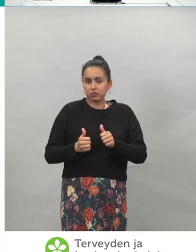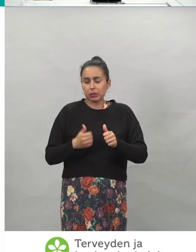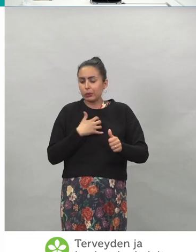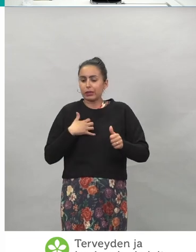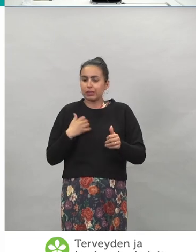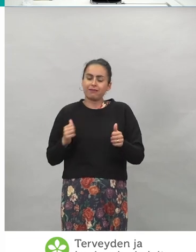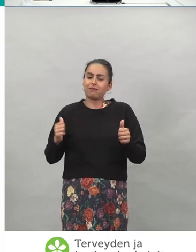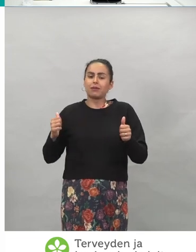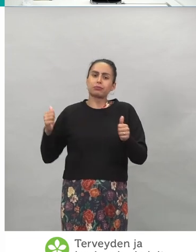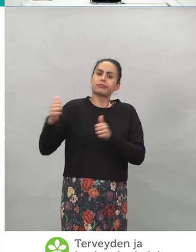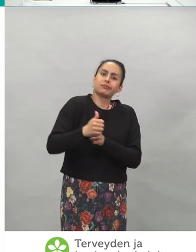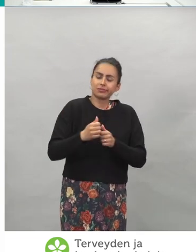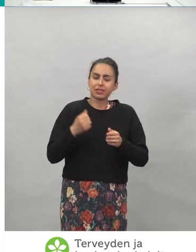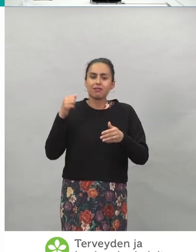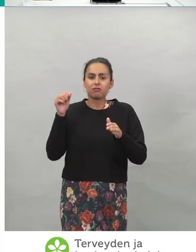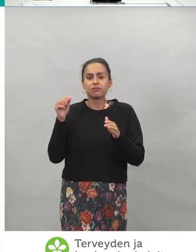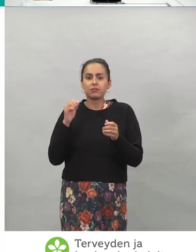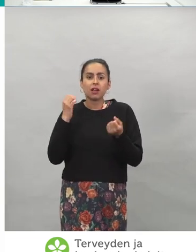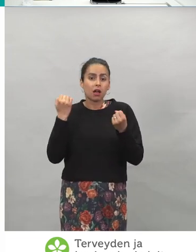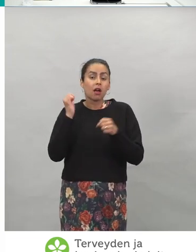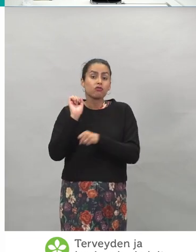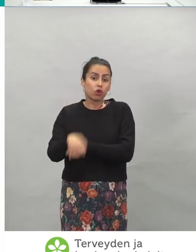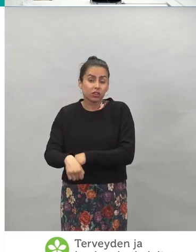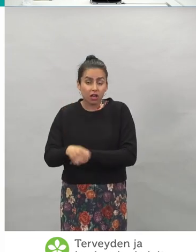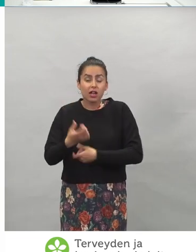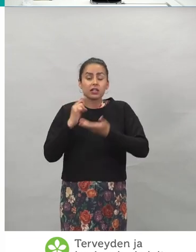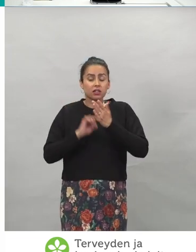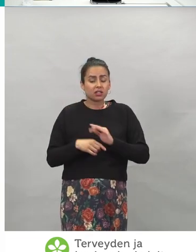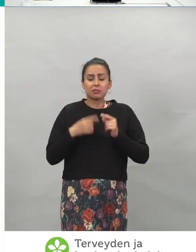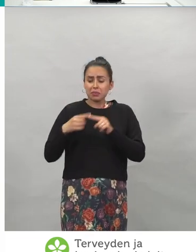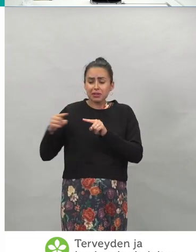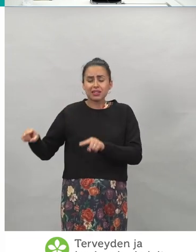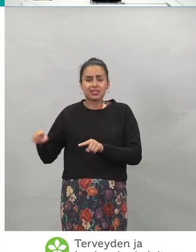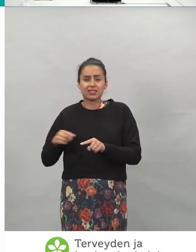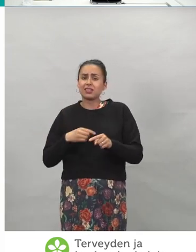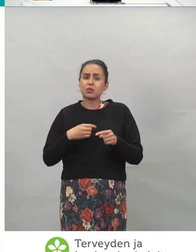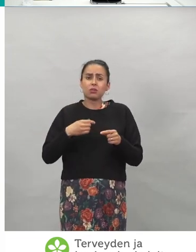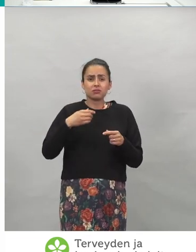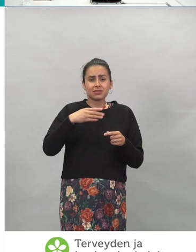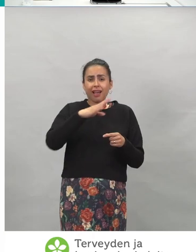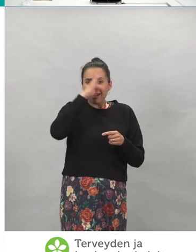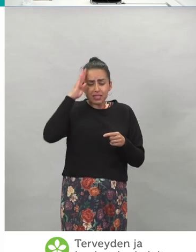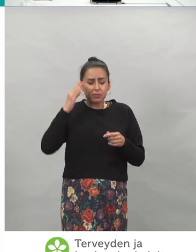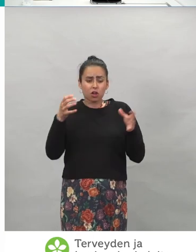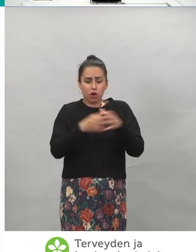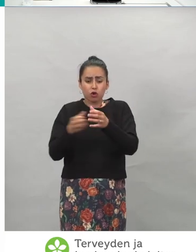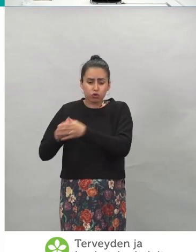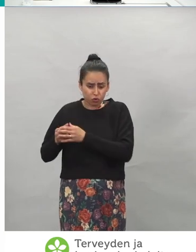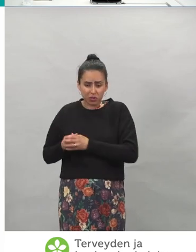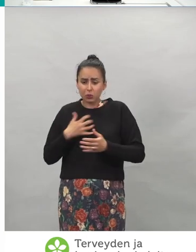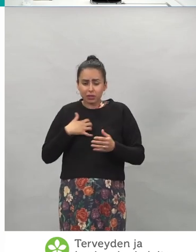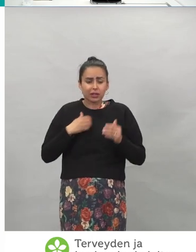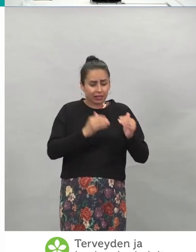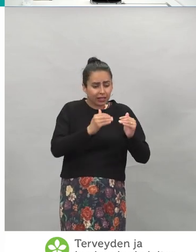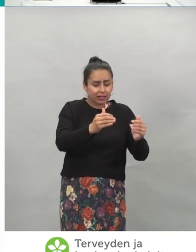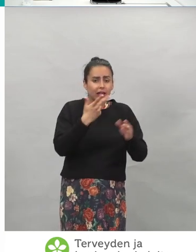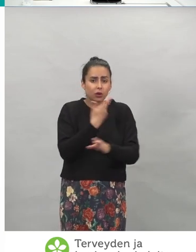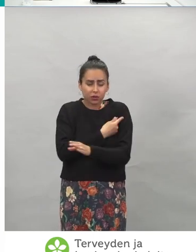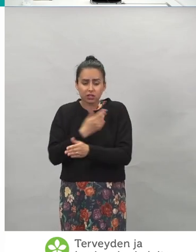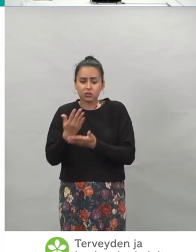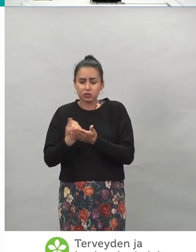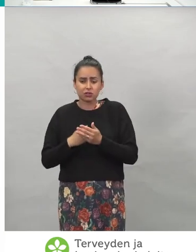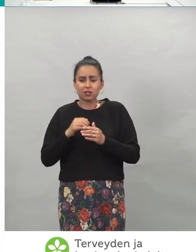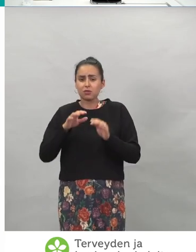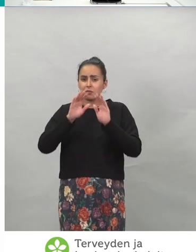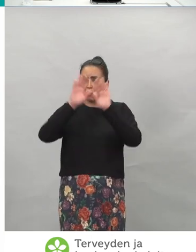erilaiset akateemiset ryhmät on ollut kehittämässä juuri sen vuoksi, että kun tämä on pandemia, kun tämä on kaikilla mantereilla. On aika